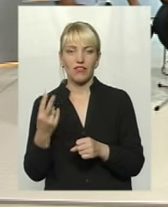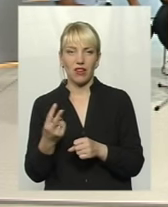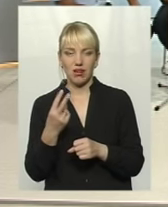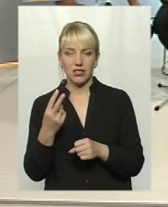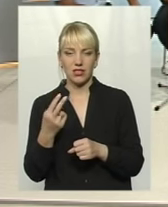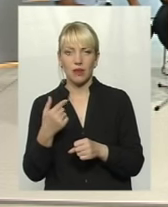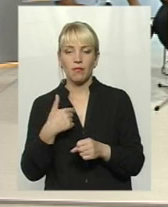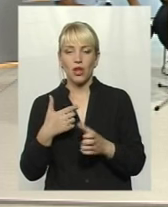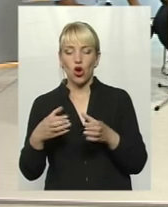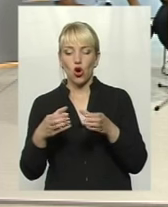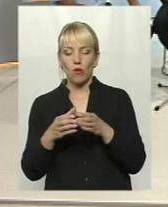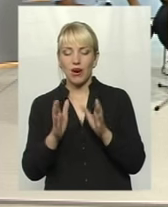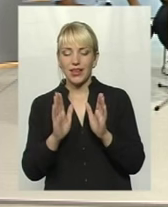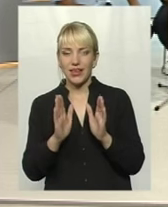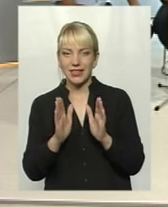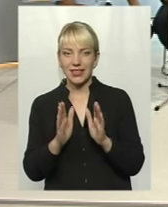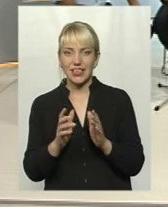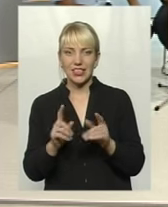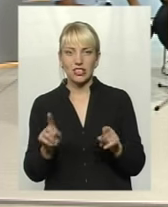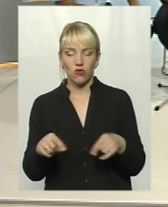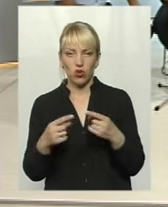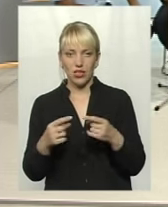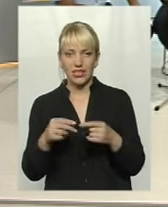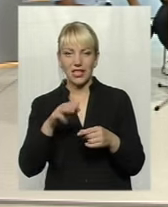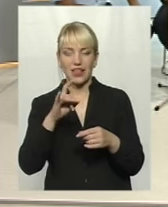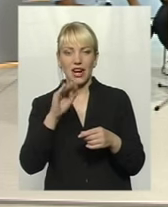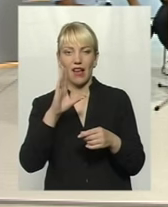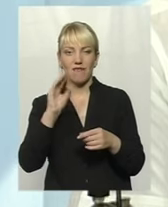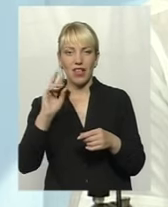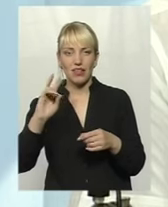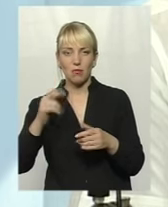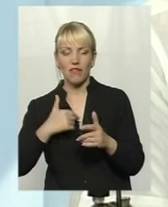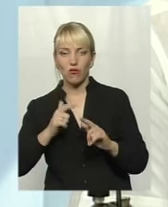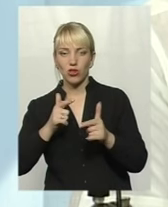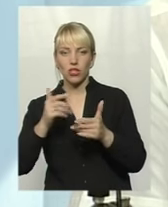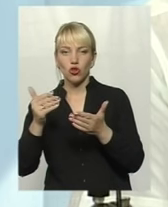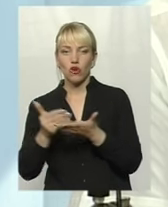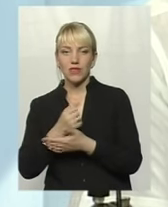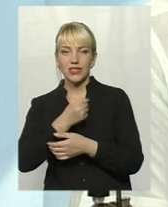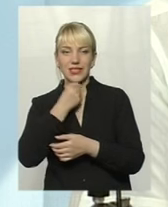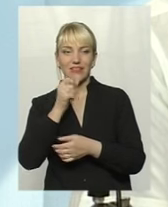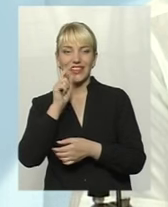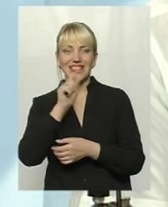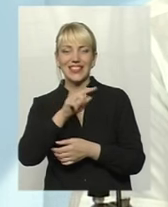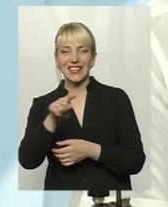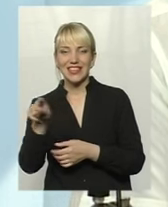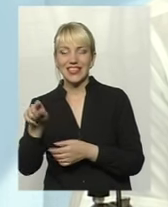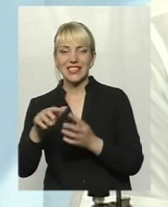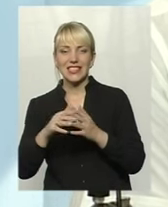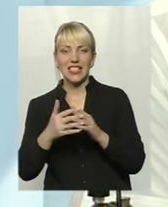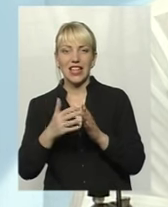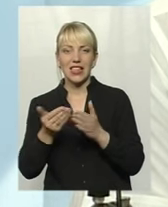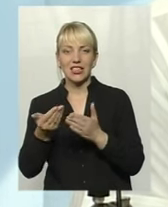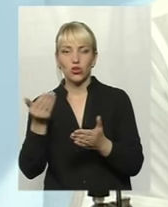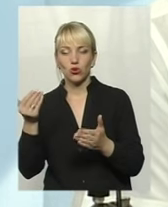В травні ми тільки обрали цих нових старост. В тих селах, де була до того сільська рада, там